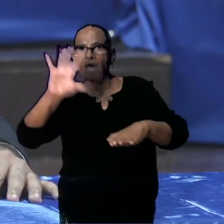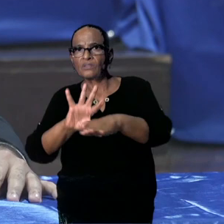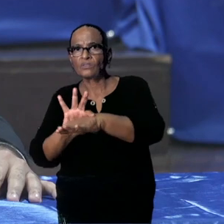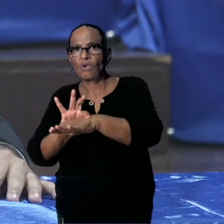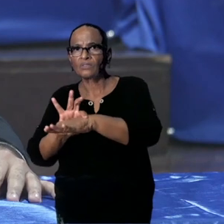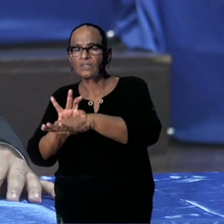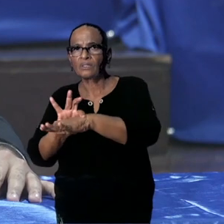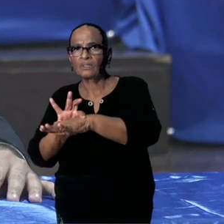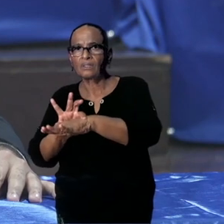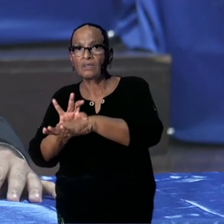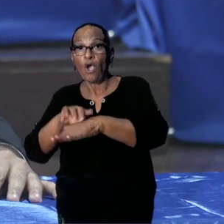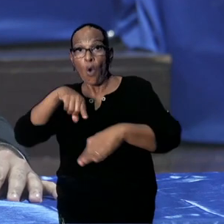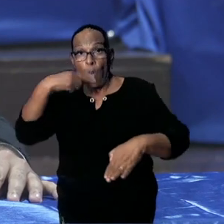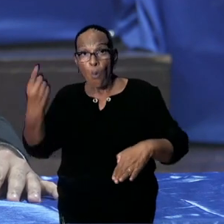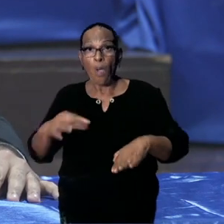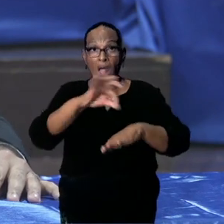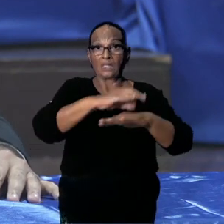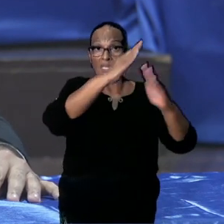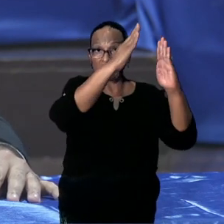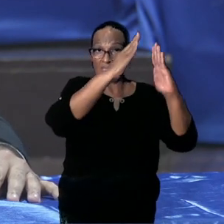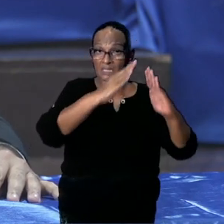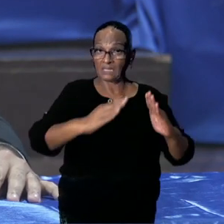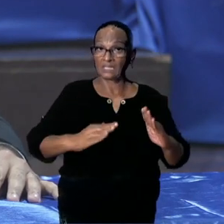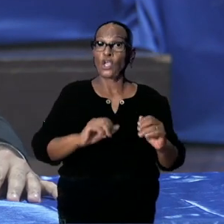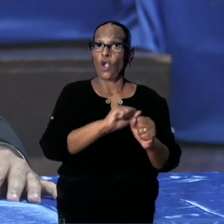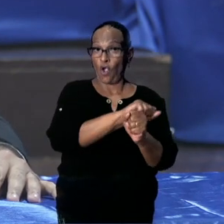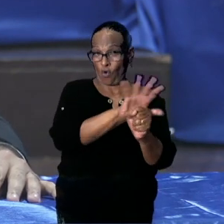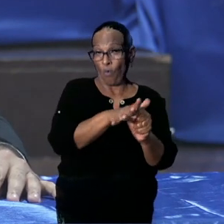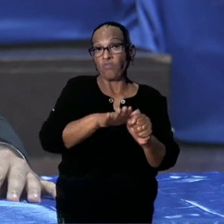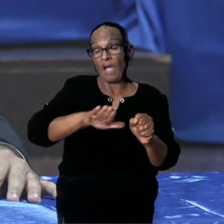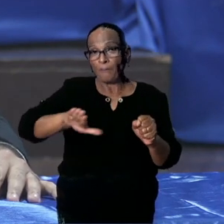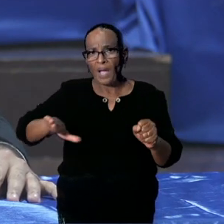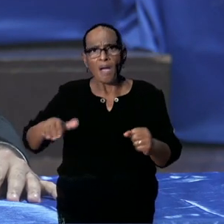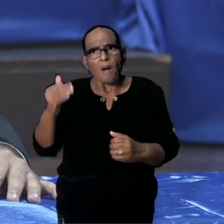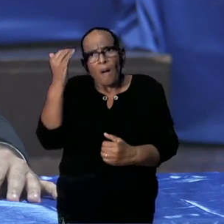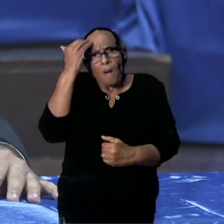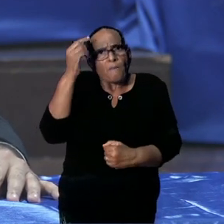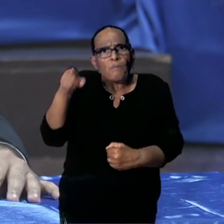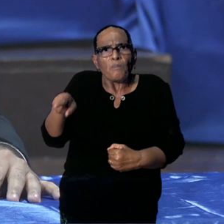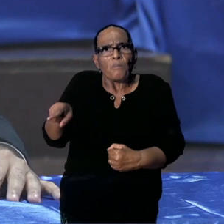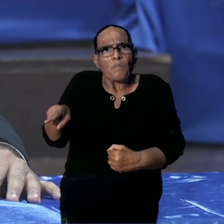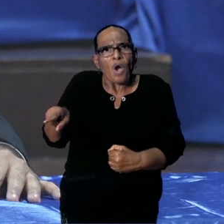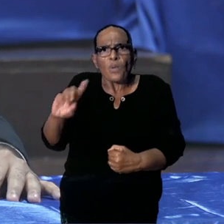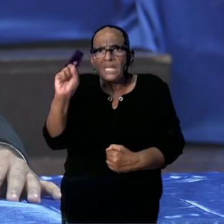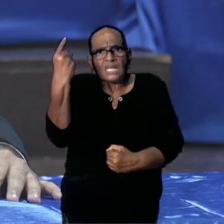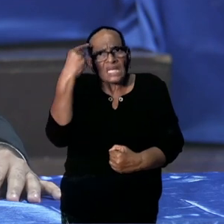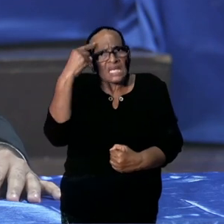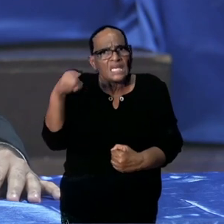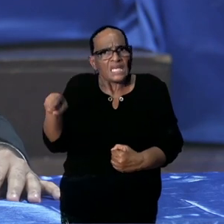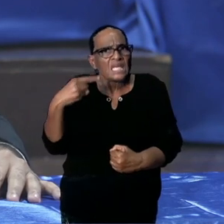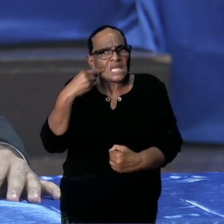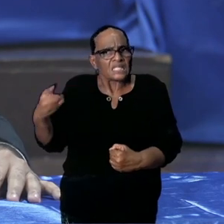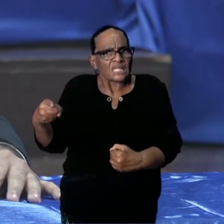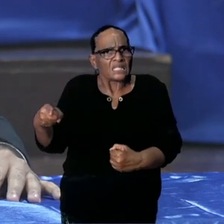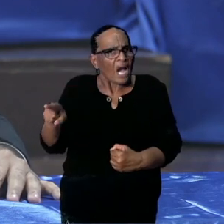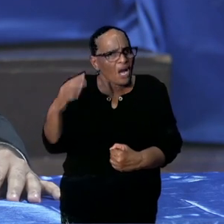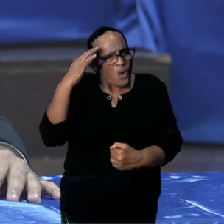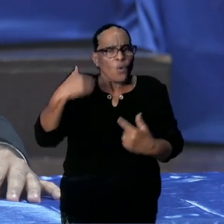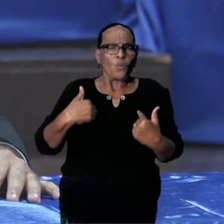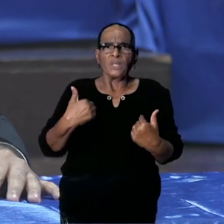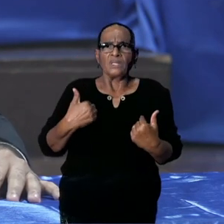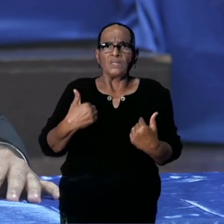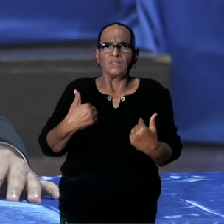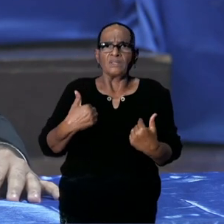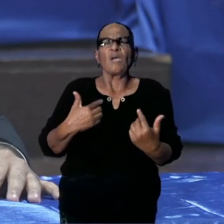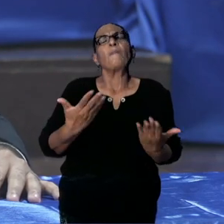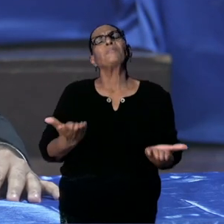en dan wel opgenomen wordt in een COVID-faciliteit. Maar dat weten we niet, als we die active case die eerste dag hadden opgeteld, is het dan